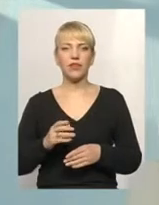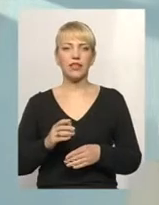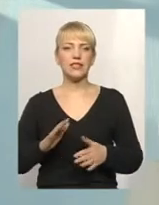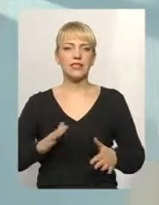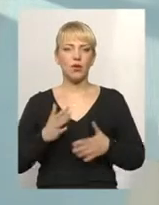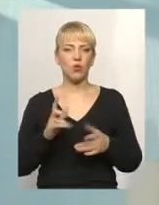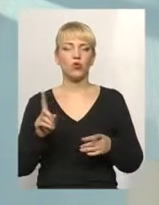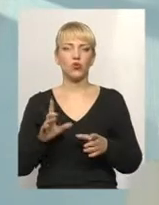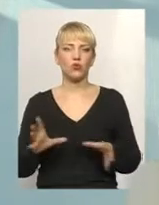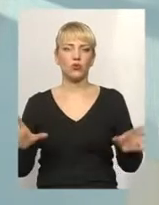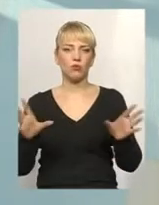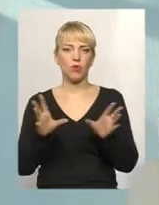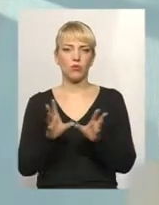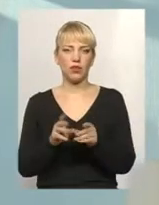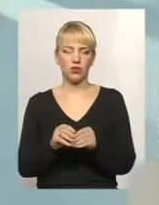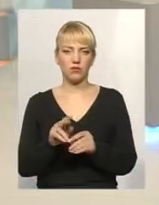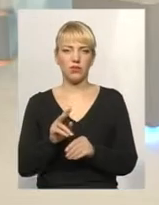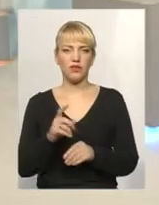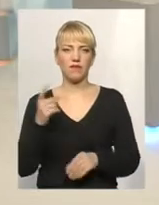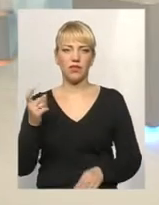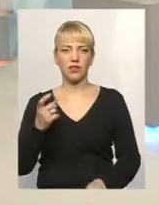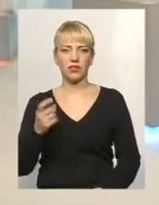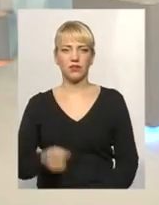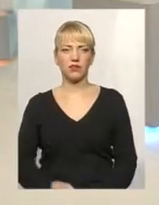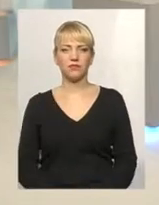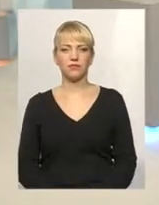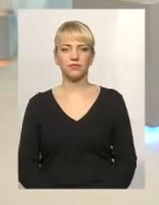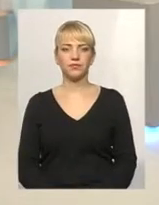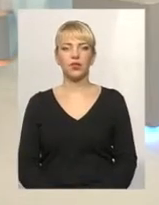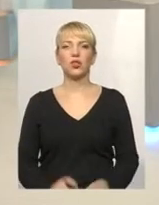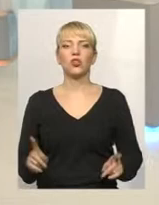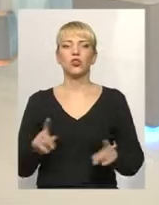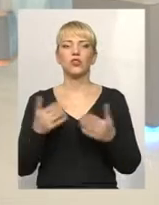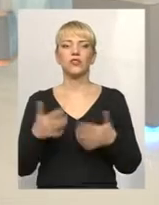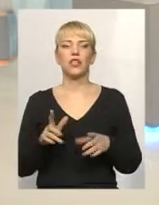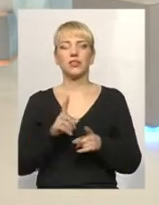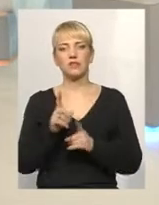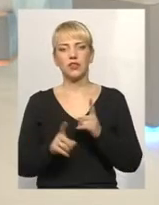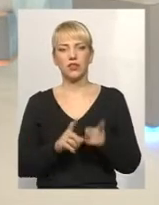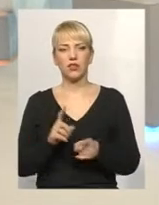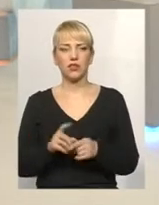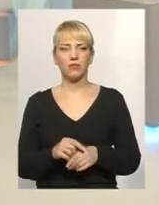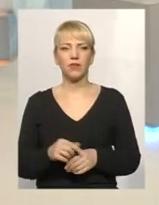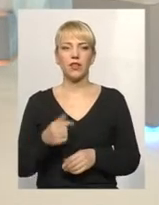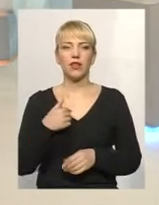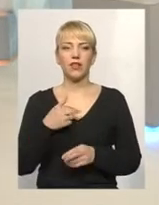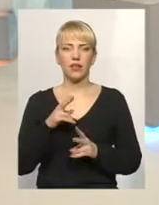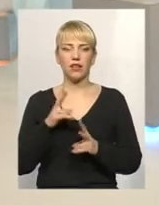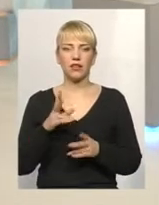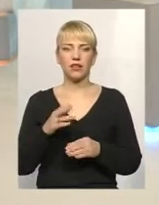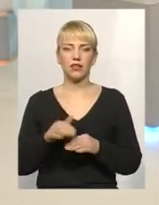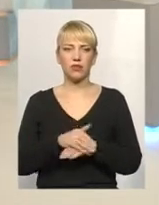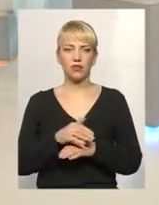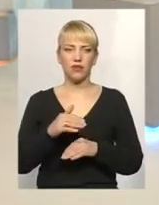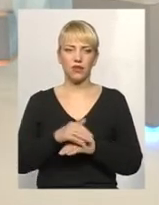вони об'єднувалися. Пане Богданне, що вже змінилося? Як на мене, дякую. Добрий